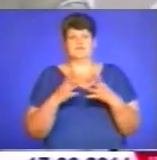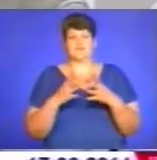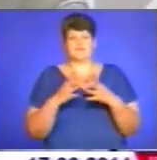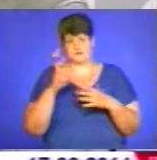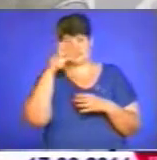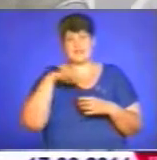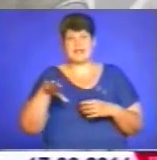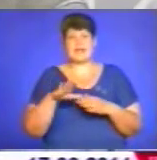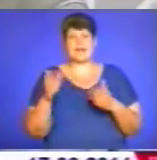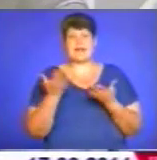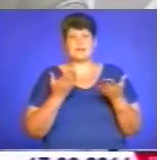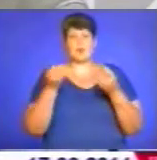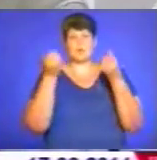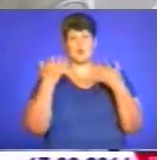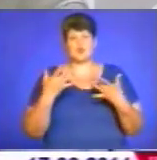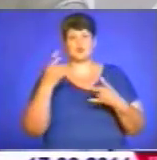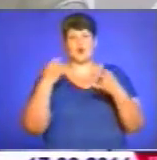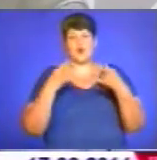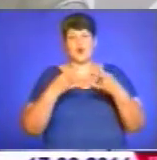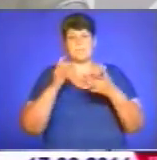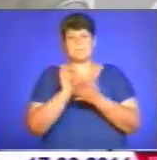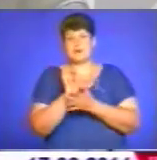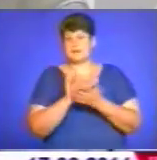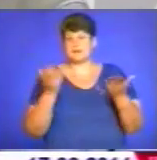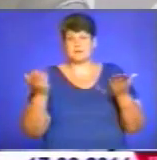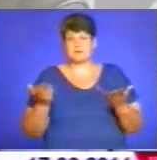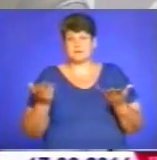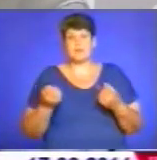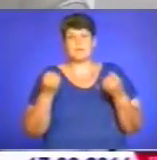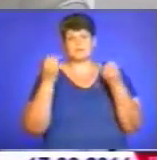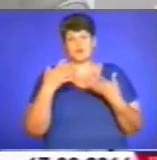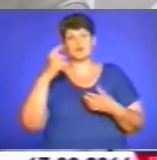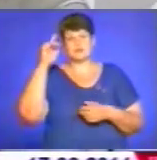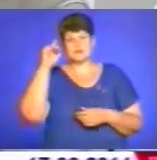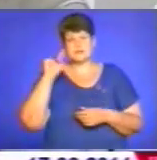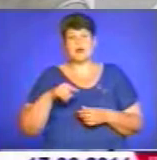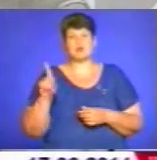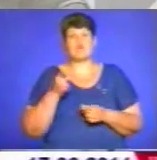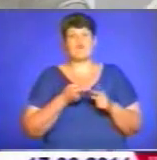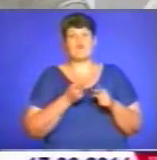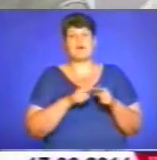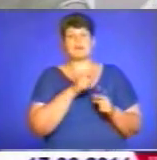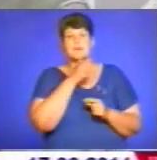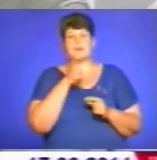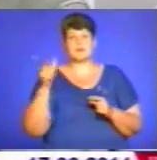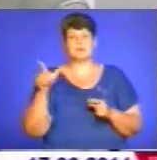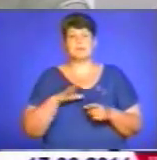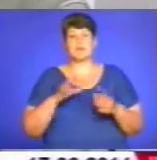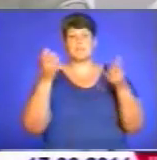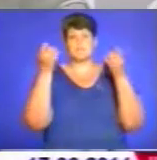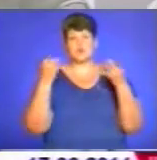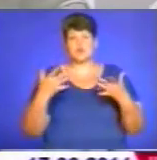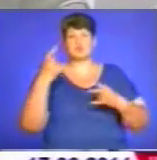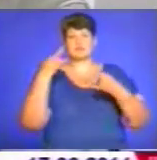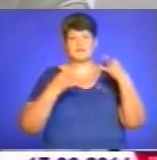– це просто медіа. Ми теж знали, що в цей період це просто було телевідження, радио,